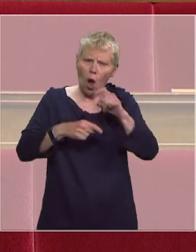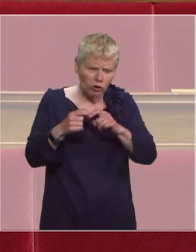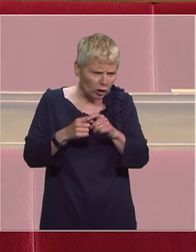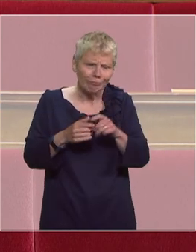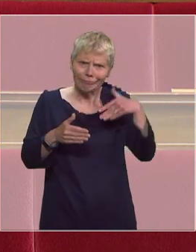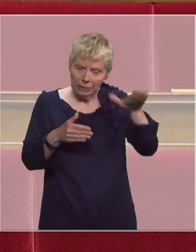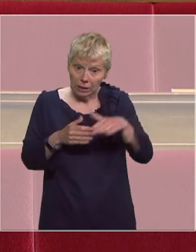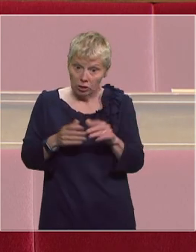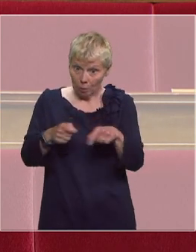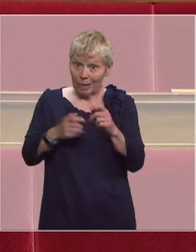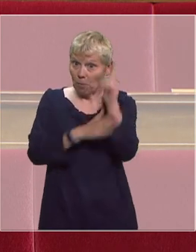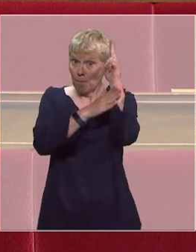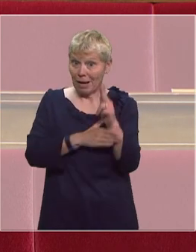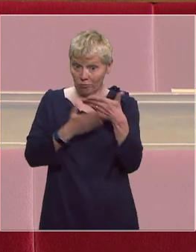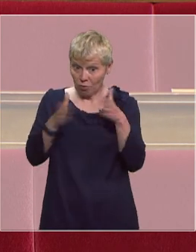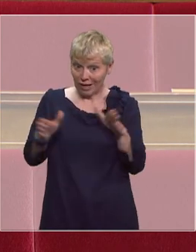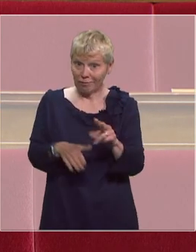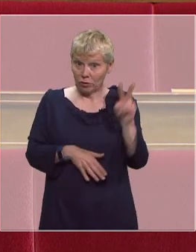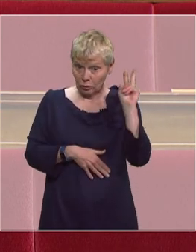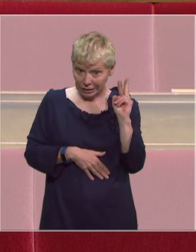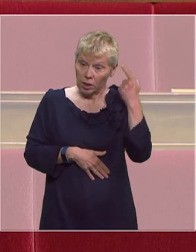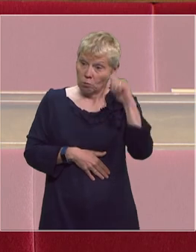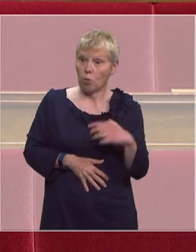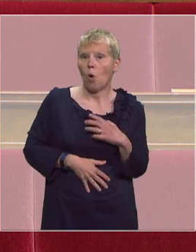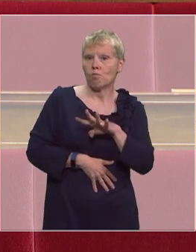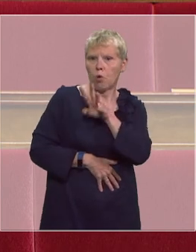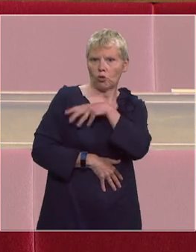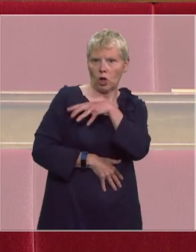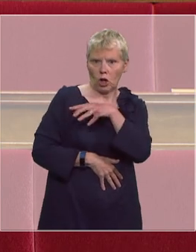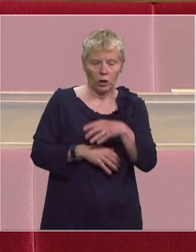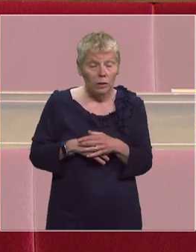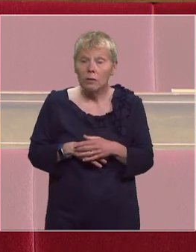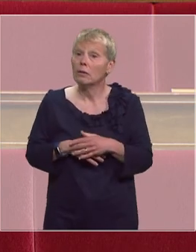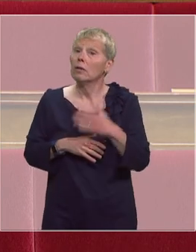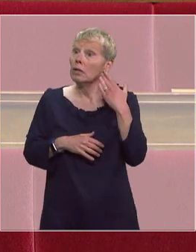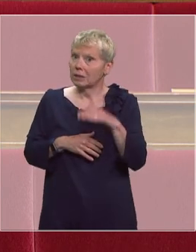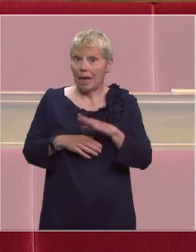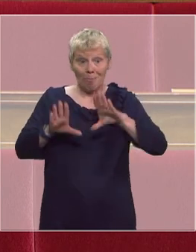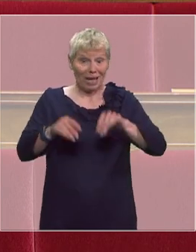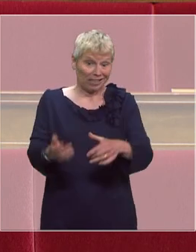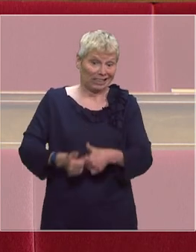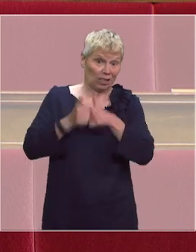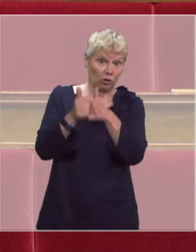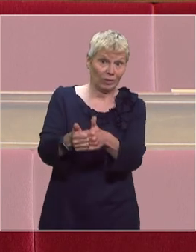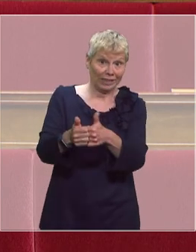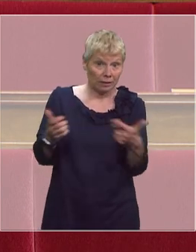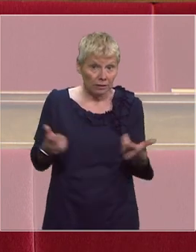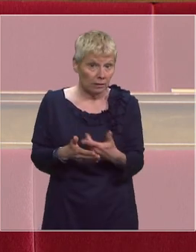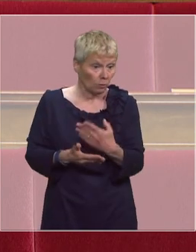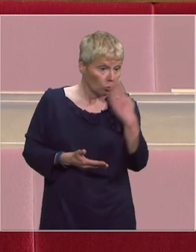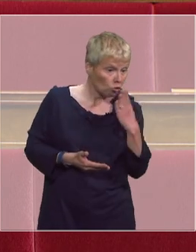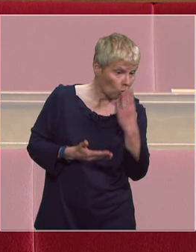devait être ouverte vendredi dernier et mise à la disposition des procureurs s'il semble logique que le nombre de places dépendra de l'identification des besoins